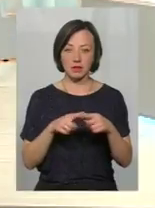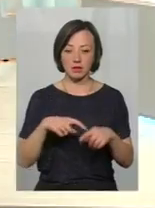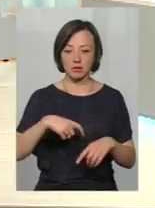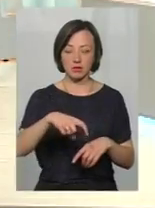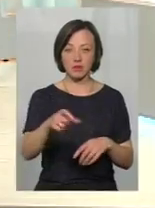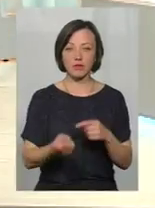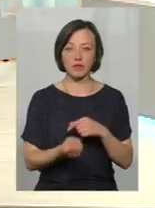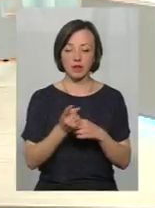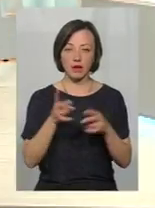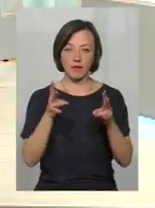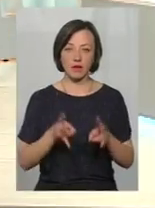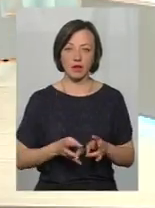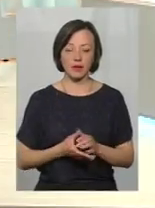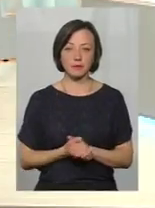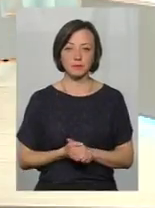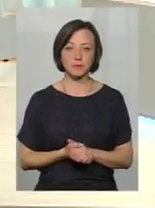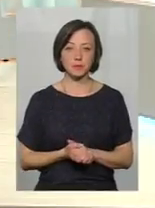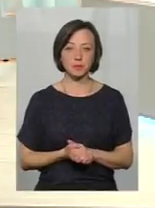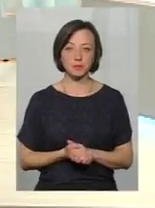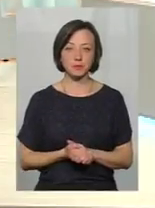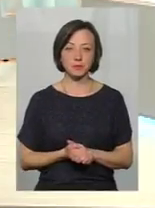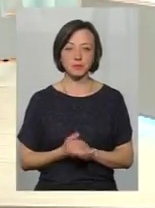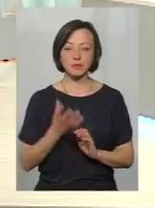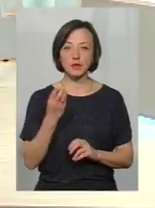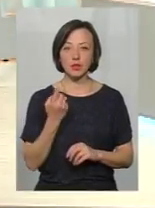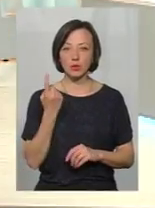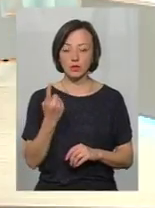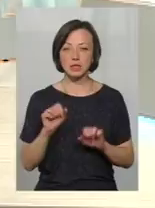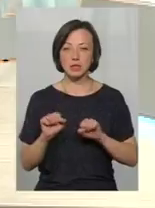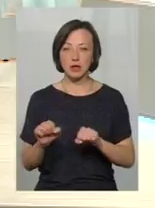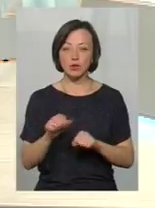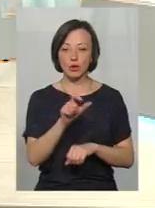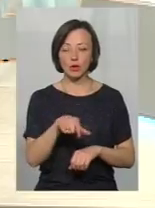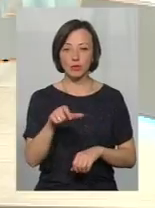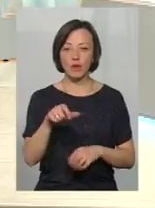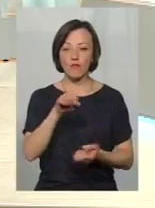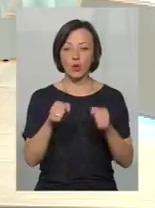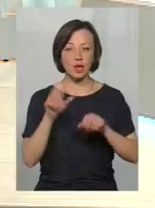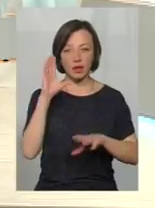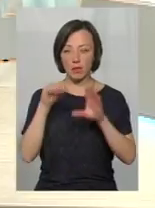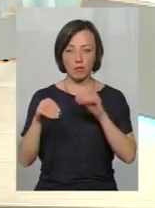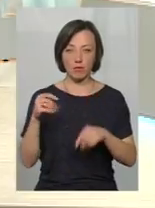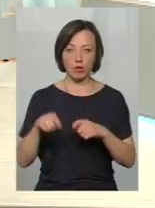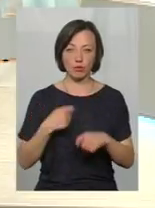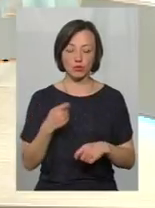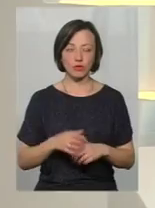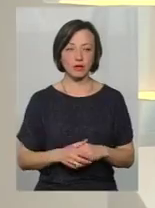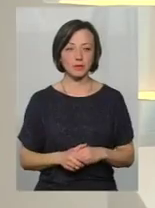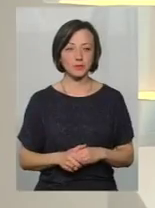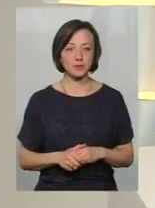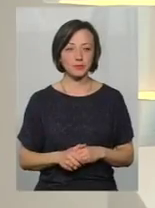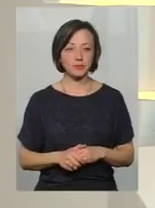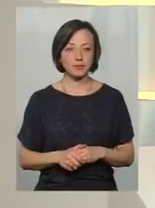сприяє виникненню ДТП. Тобто, це ще один захист, щоб водії не нехтували, не порушували і не було ДТП. До речі,